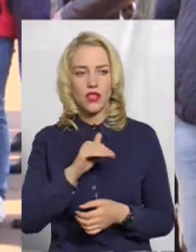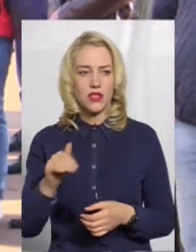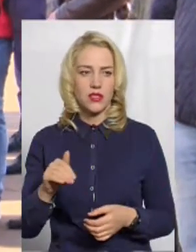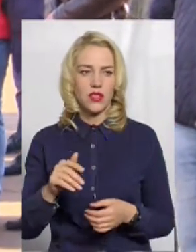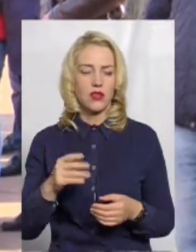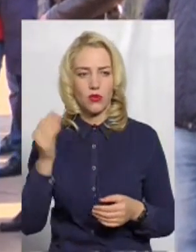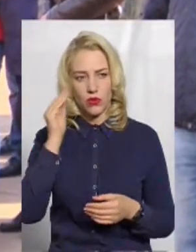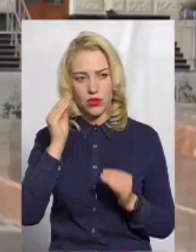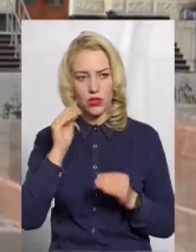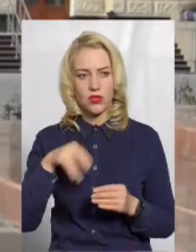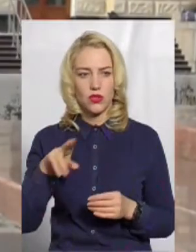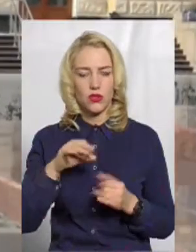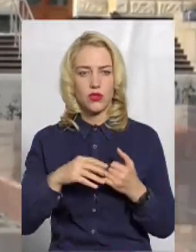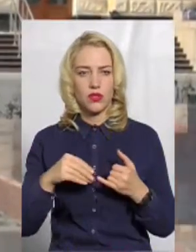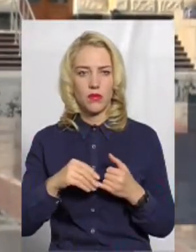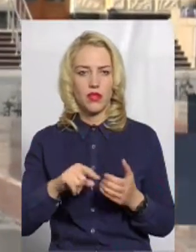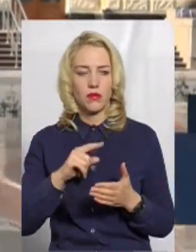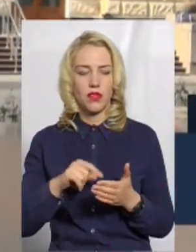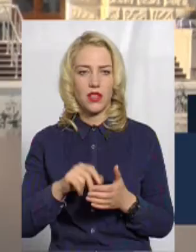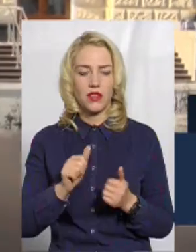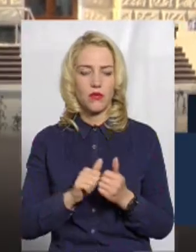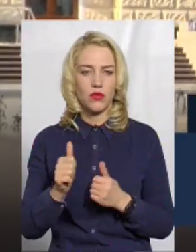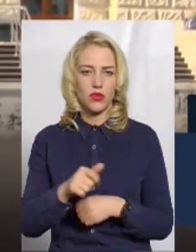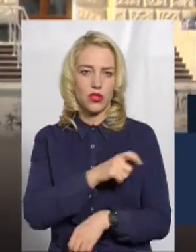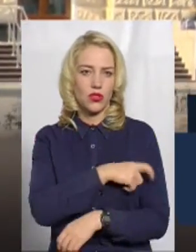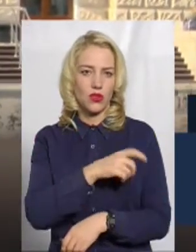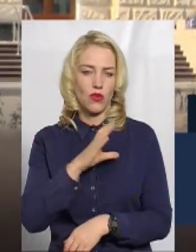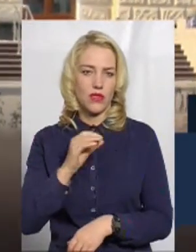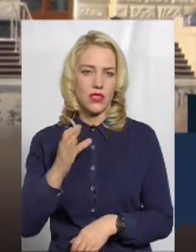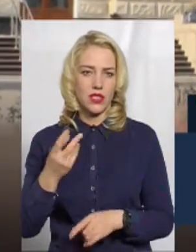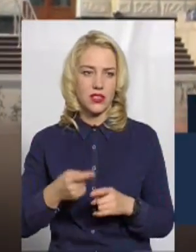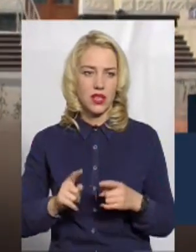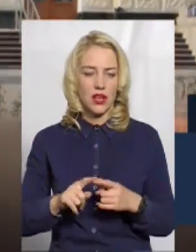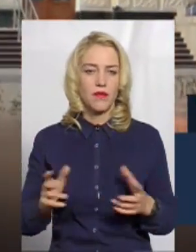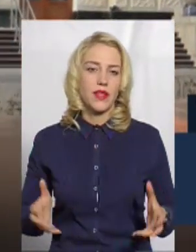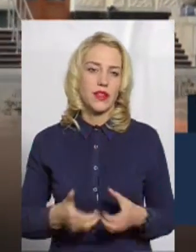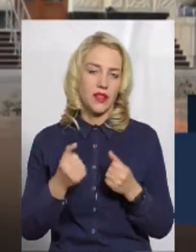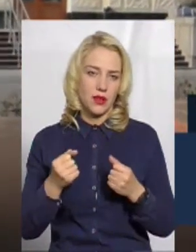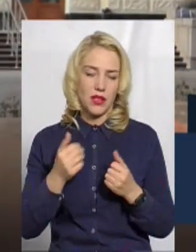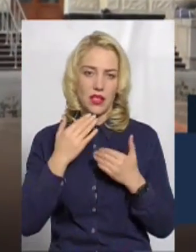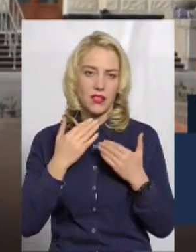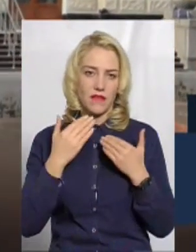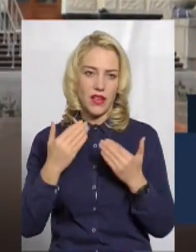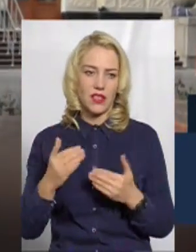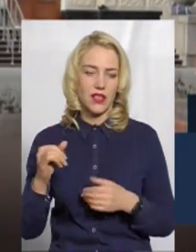з приводу земельного питання. «На позачерговій сесії обласна рада підтримала звернення, і